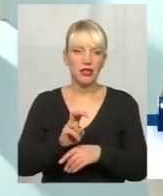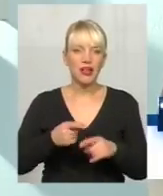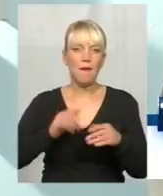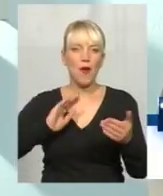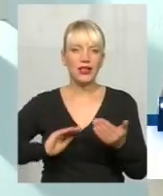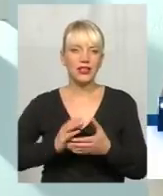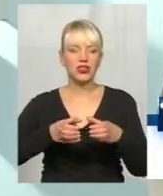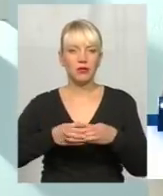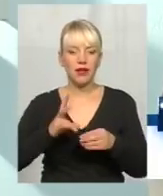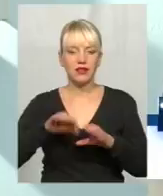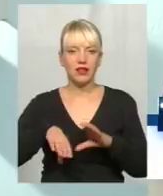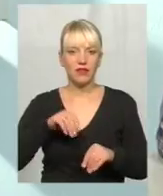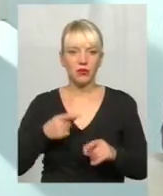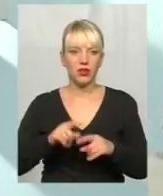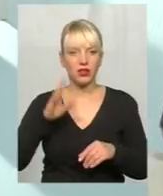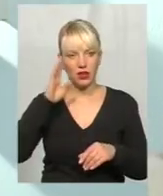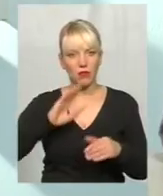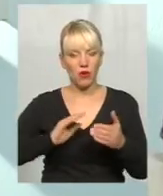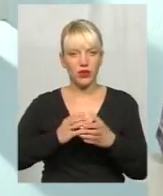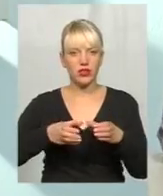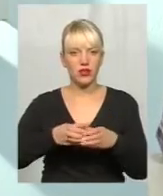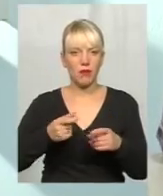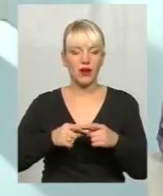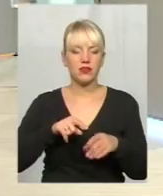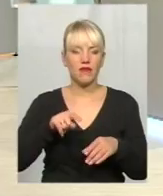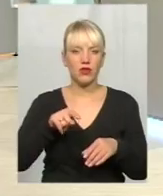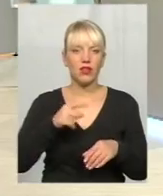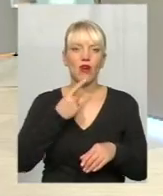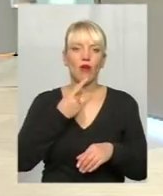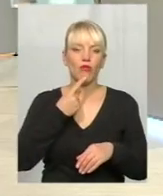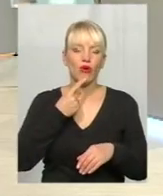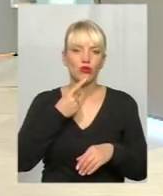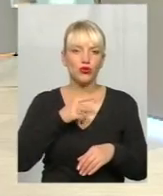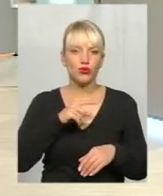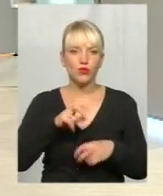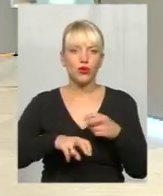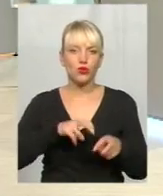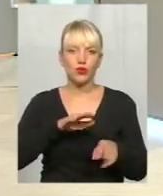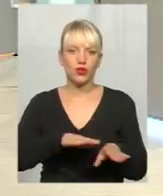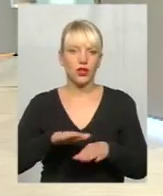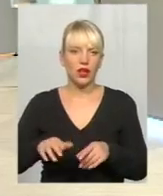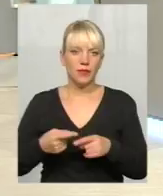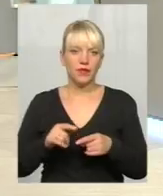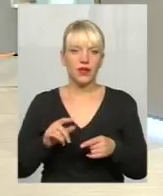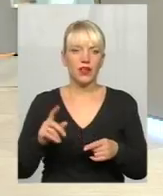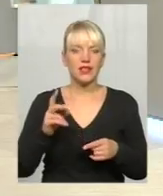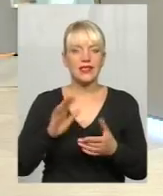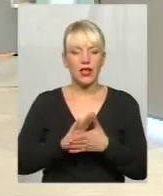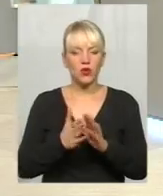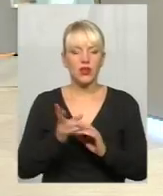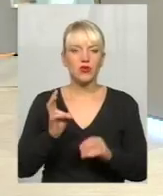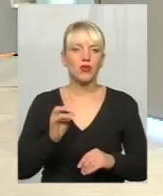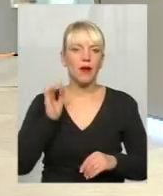вибори. І партії фактично прощупують собі, зондують ситуацію для майбутніх парламентських і